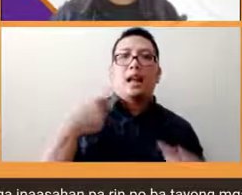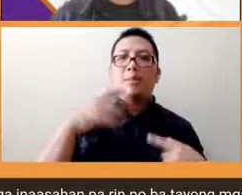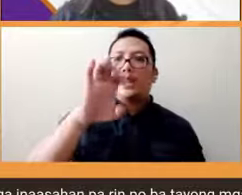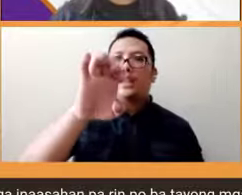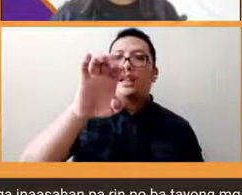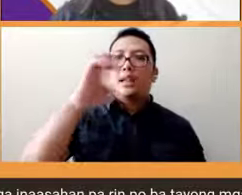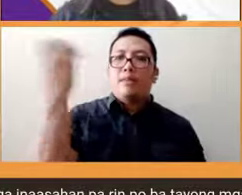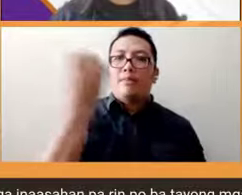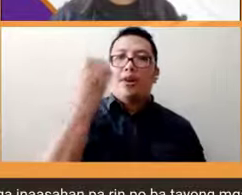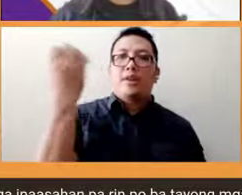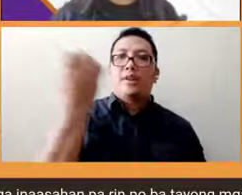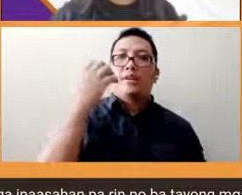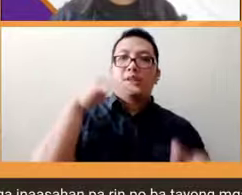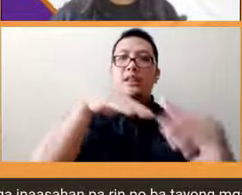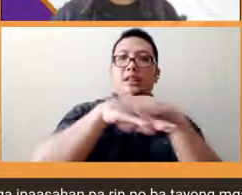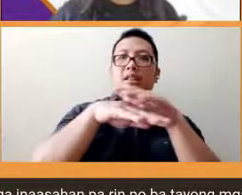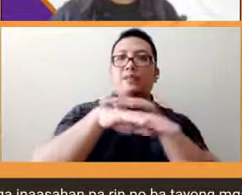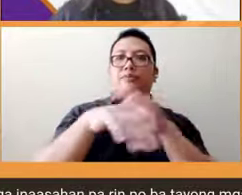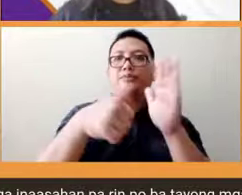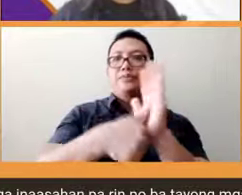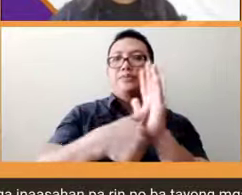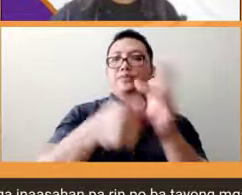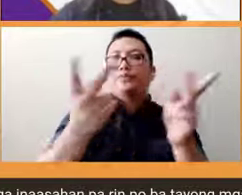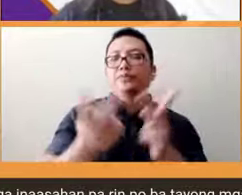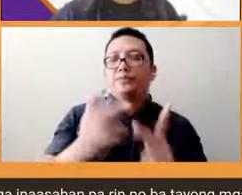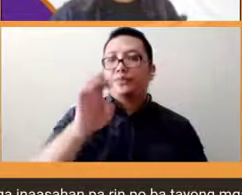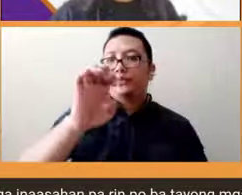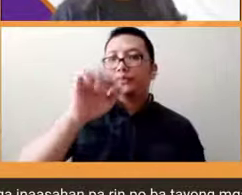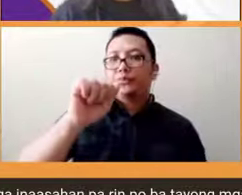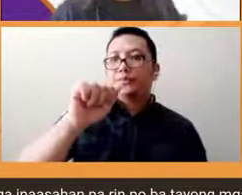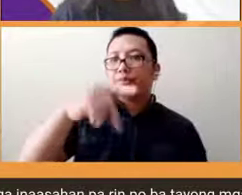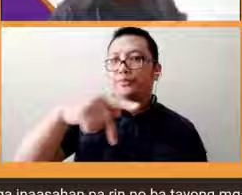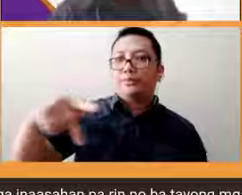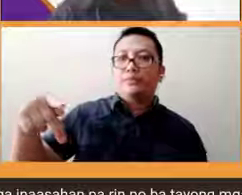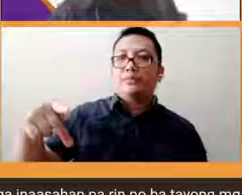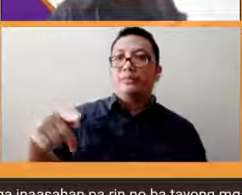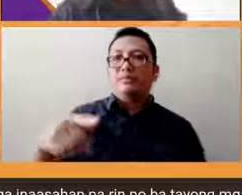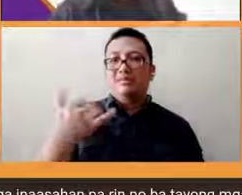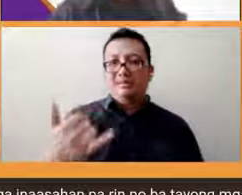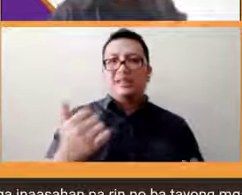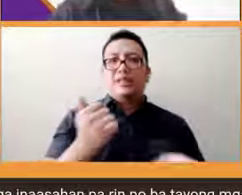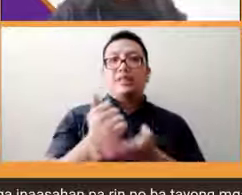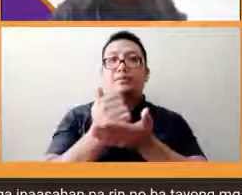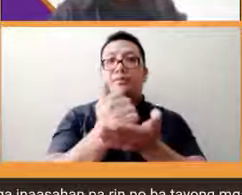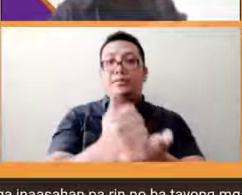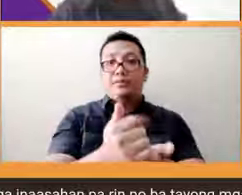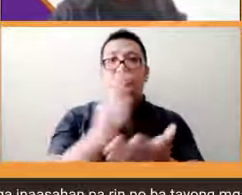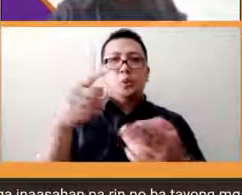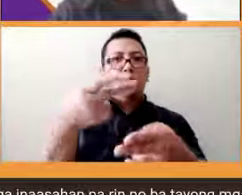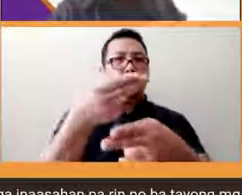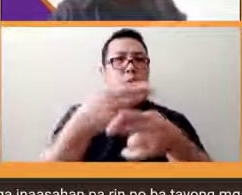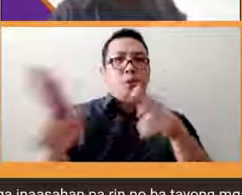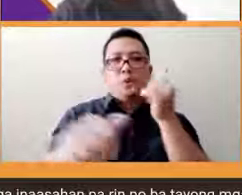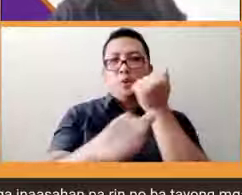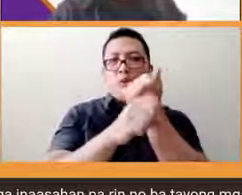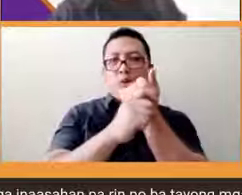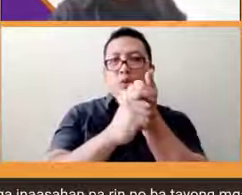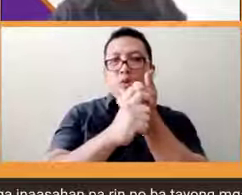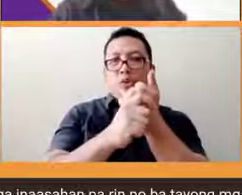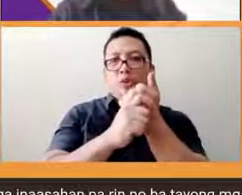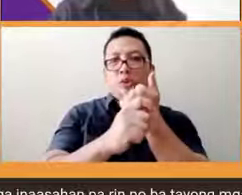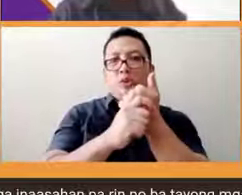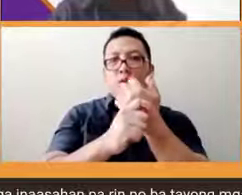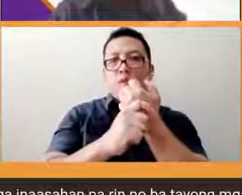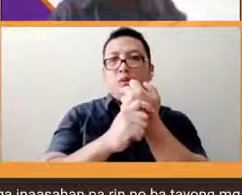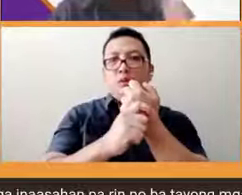places natin so we are hoping na although this is a ban aid solution aside from accessible polling place na meron tayo nasa 5